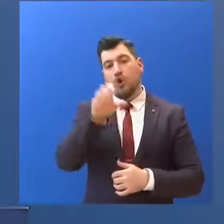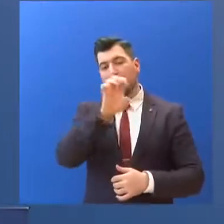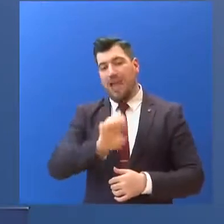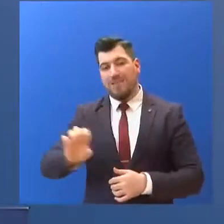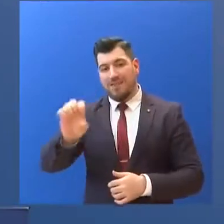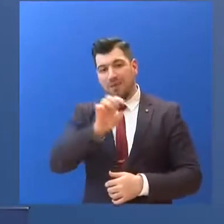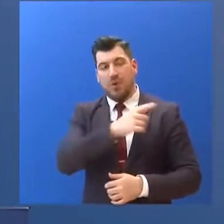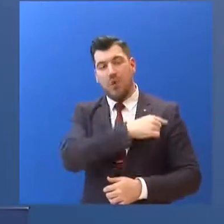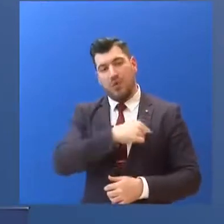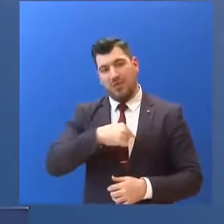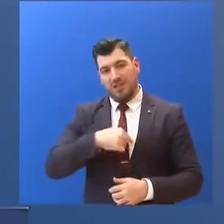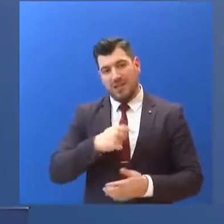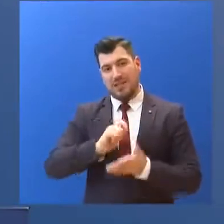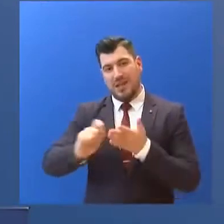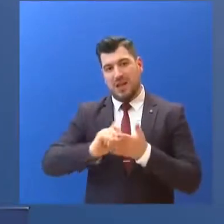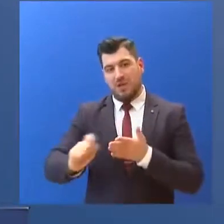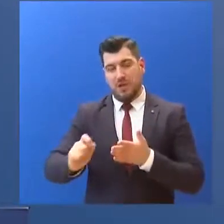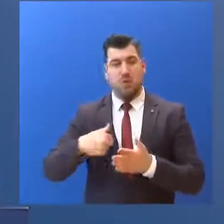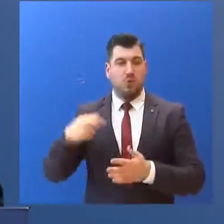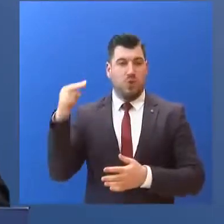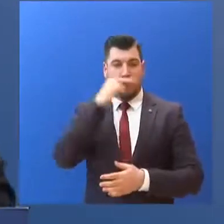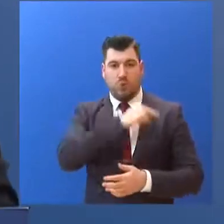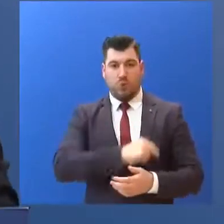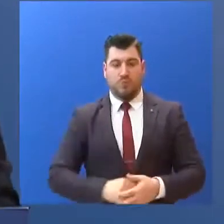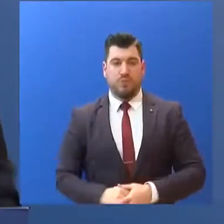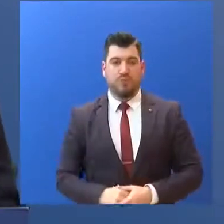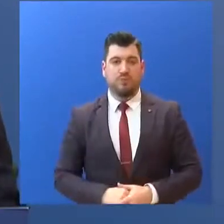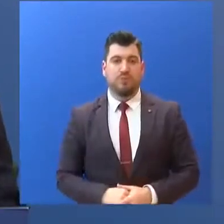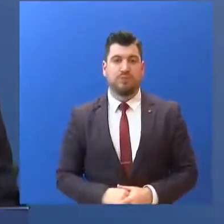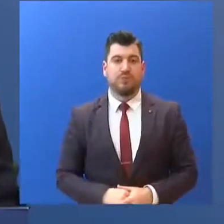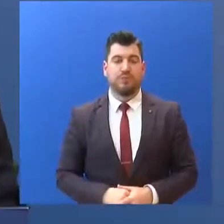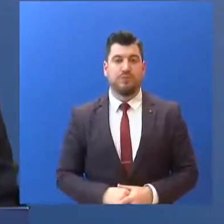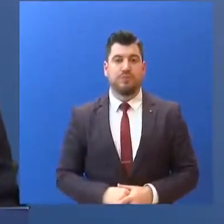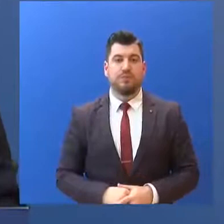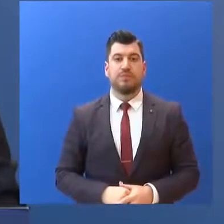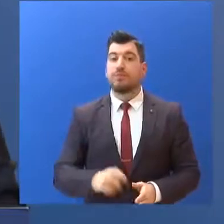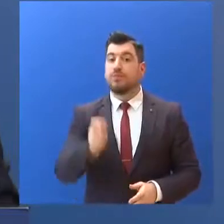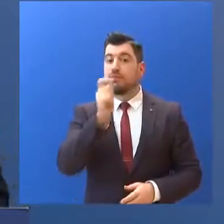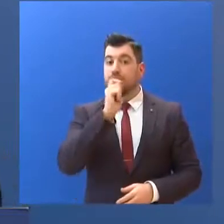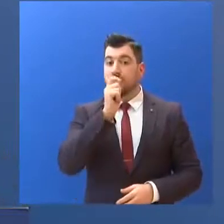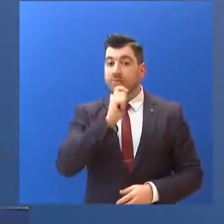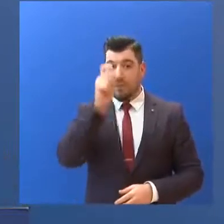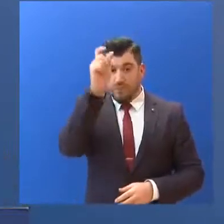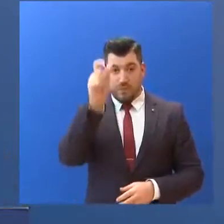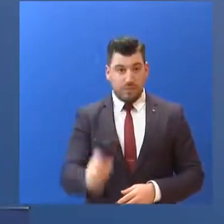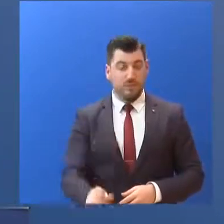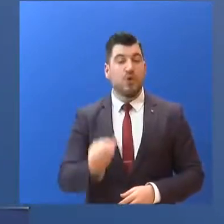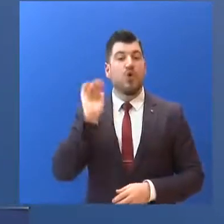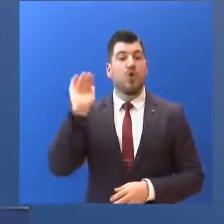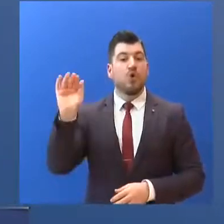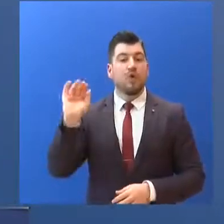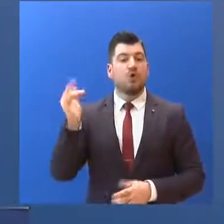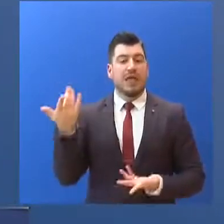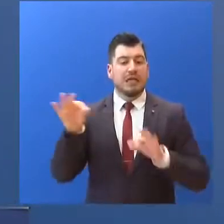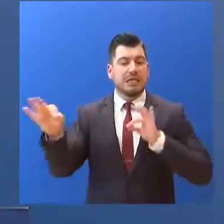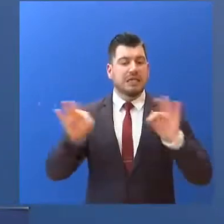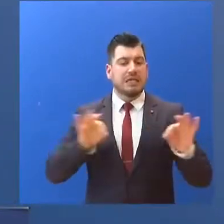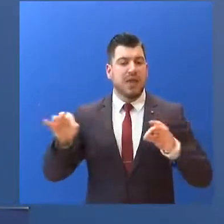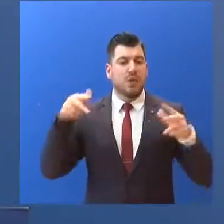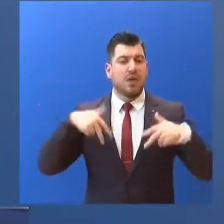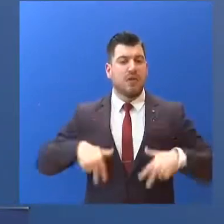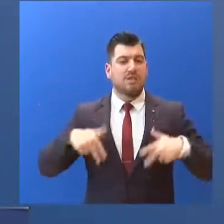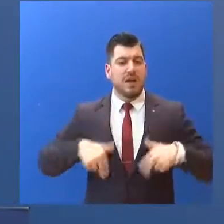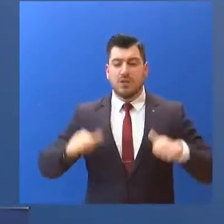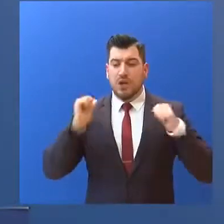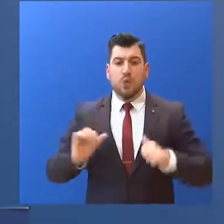τηρώντας αυστηρή σειρά προτεραιότητας. Ο κ. Σταύρος Παπαντονίου από την Καθημερινή ρωτά... ποιο είναι το σχέδιο της κυβέρνησης για